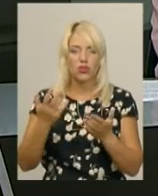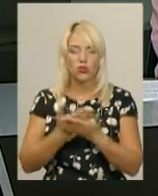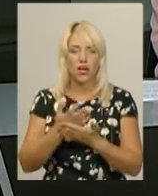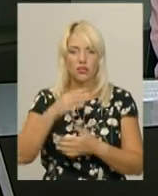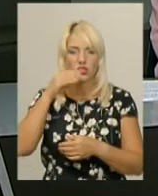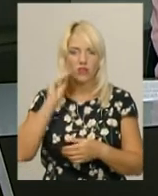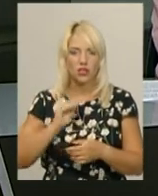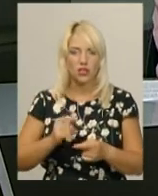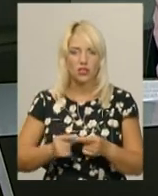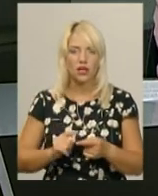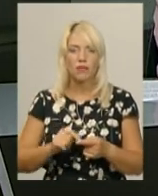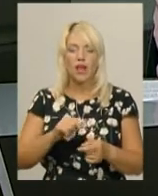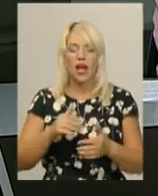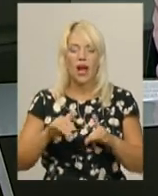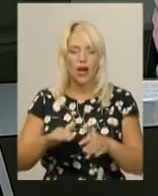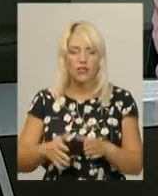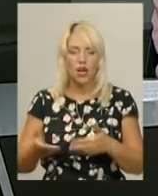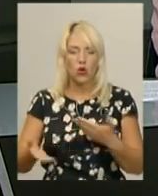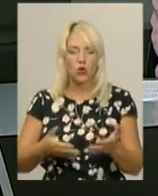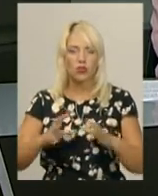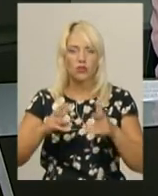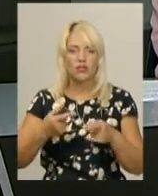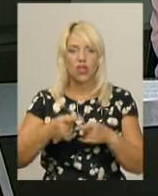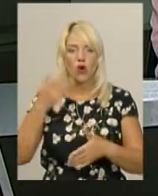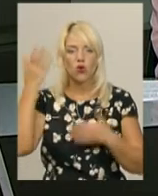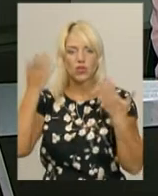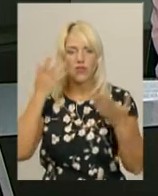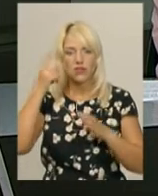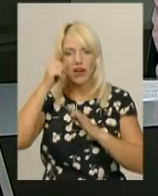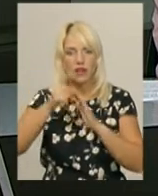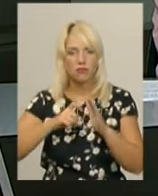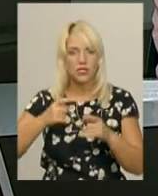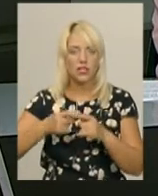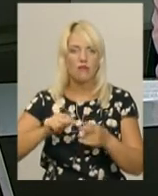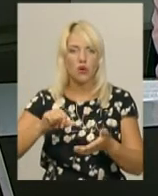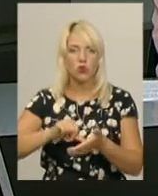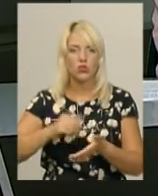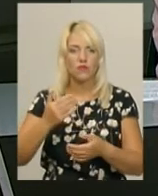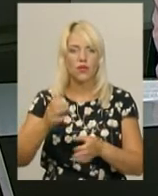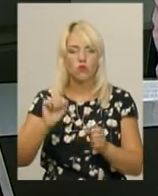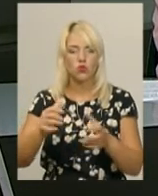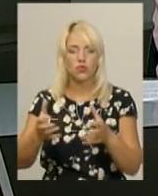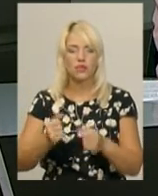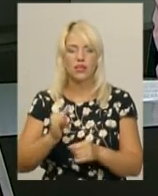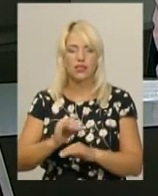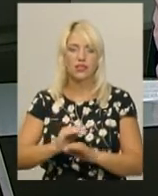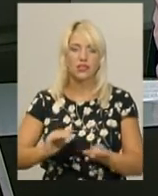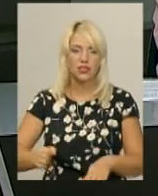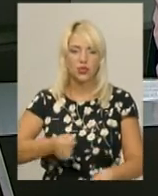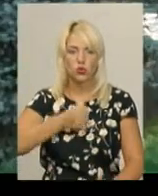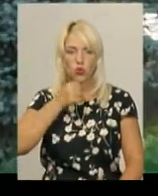і сам захід. Акція «Крукуй світом» розважально-пізнавальна, каже Сергій Гуменюк. Участь у ній можуть взяти і діти, і дорослі.